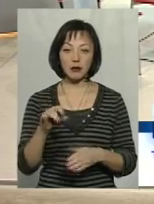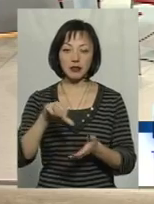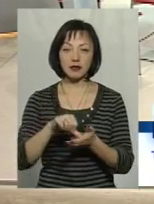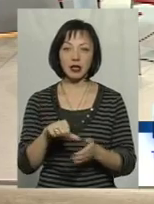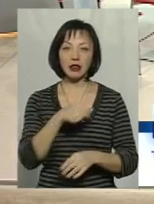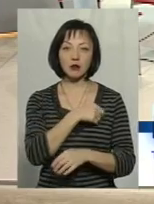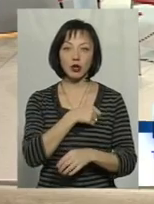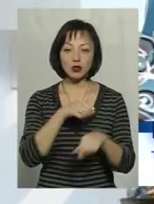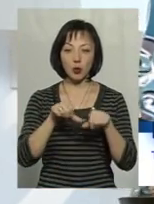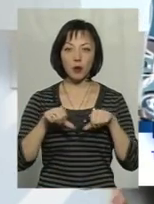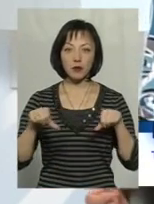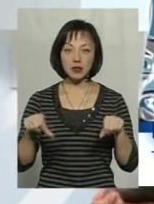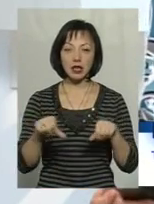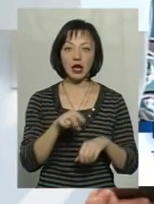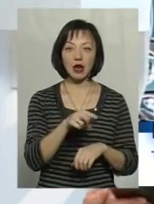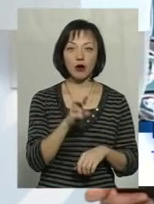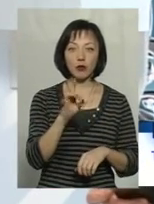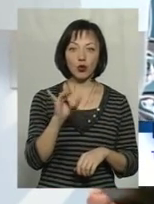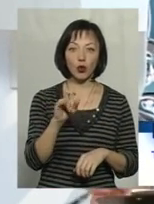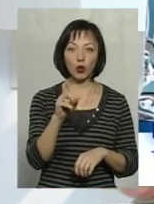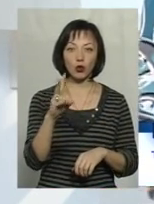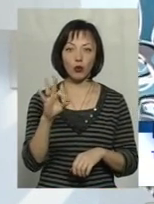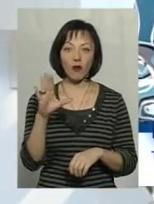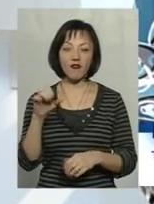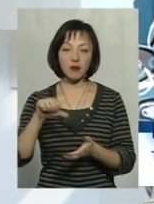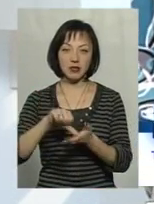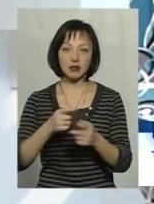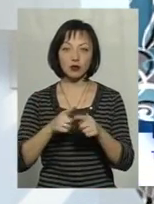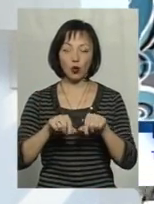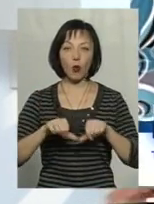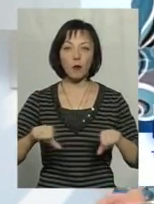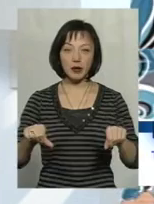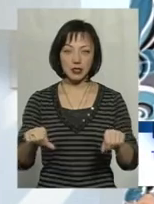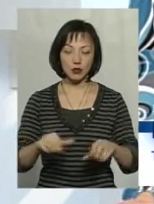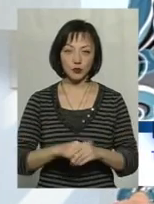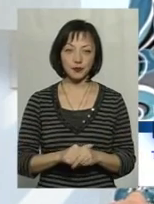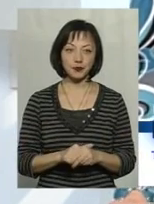комісії, та Лілію Брухнову, яка теж представляє цю ж комісію.